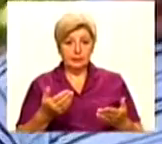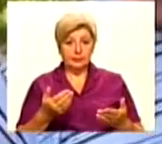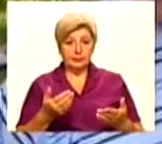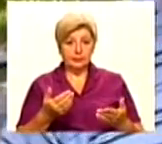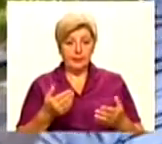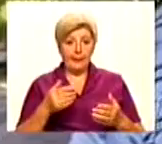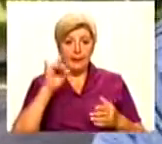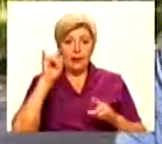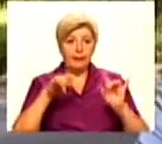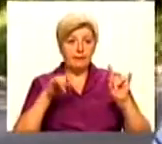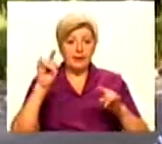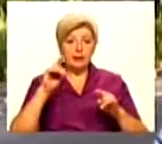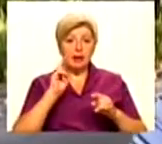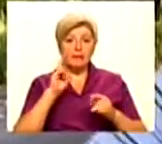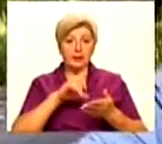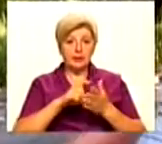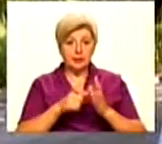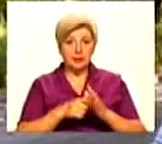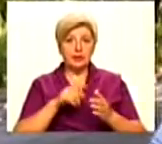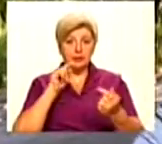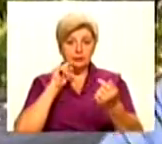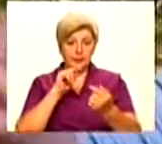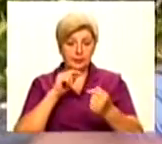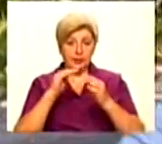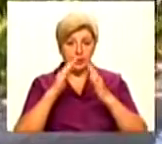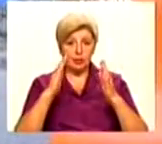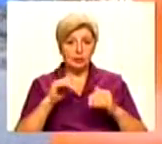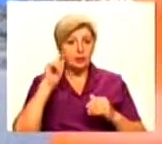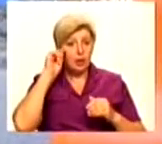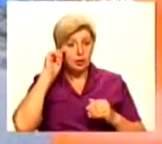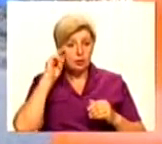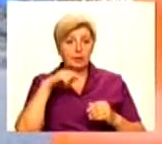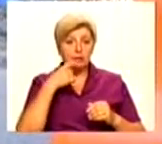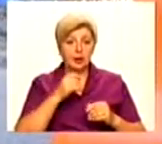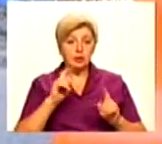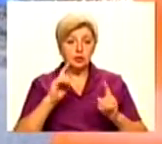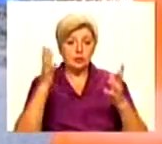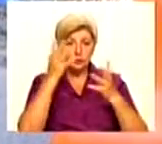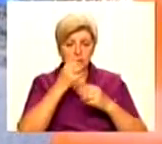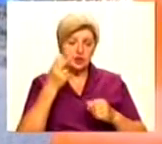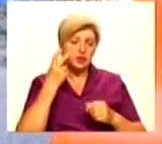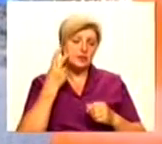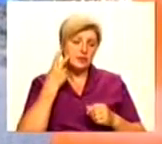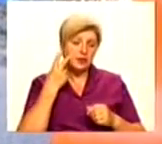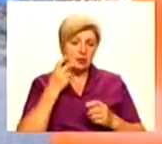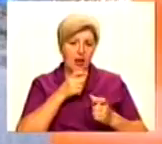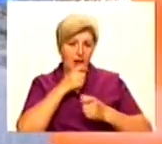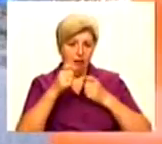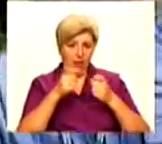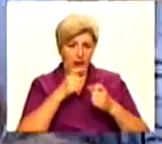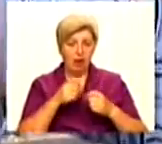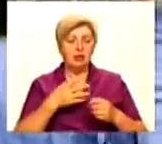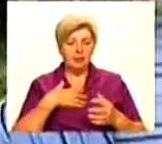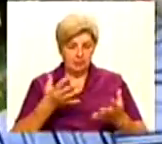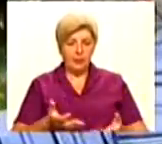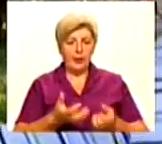Вікна квартири Віктора виходять як раз на кіоски. Чоловік каже, що вночі біля них часто був галас. Тому підтримує демонтаж.